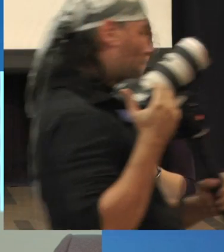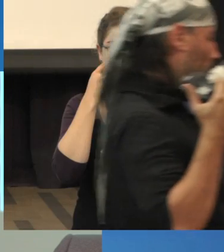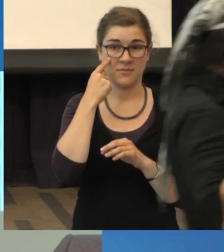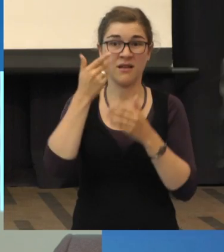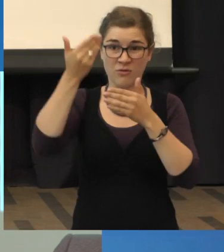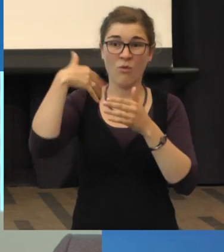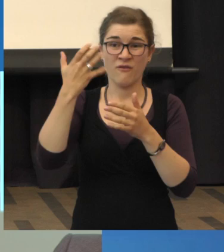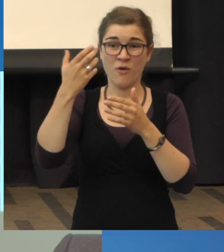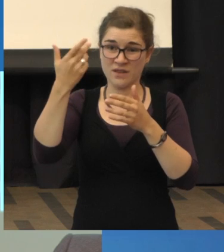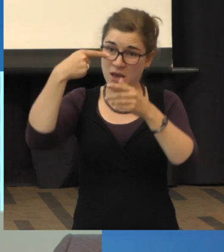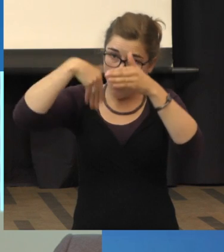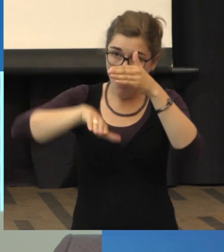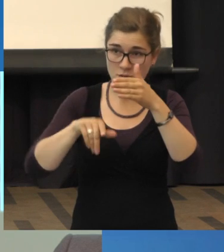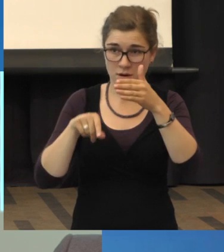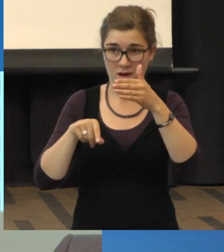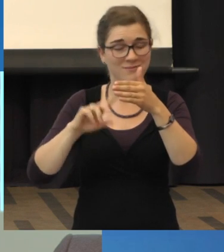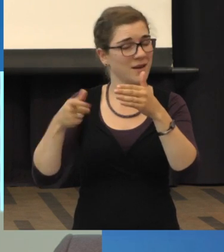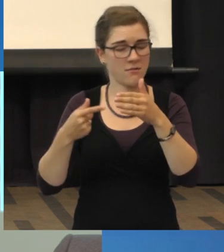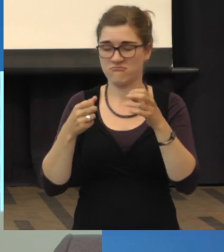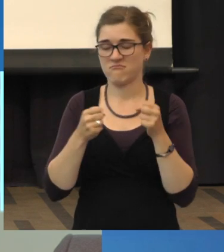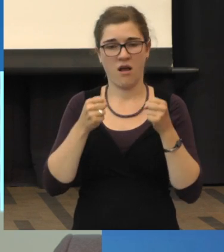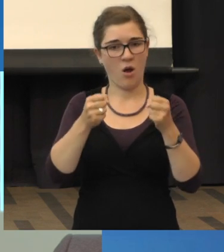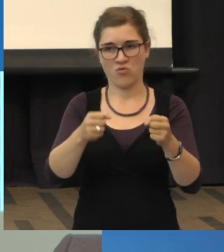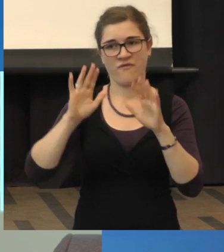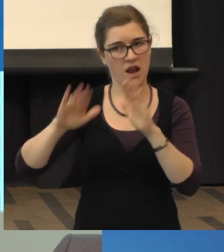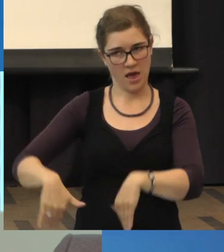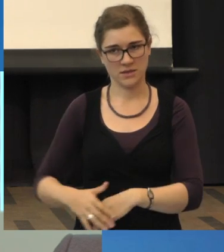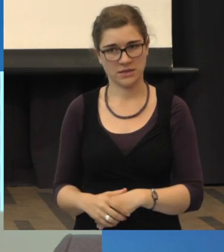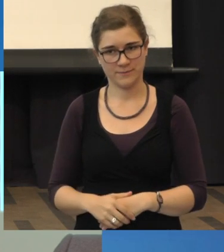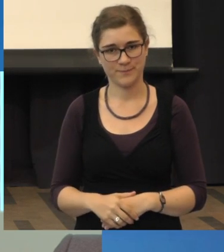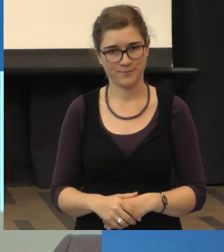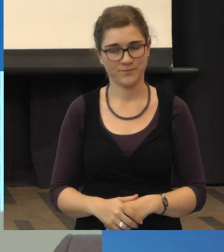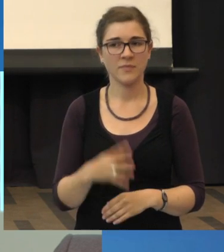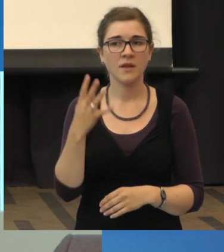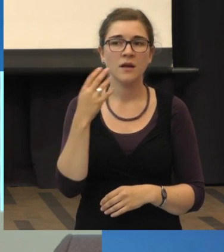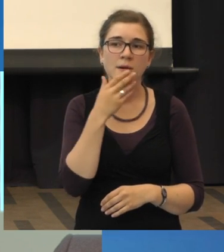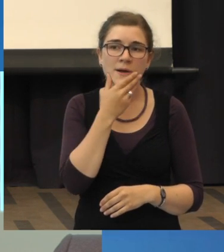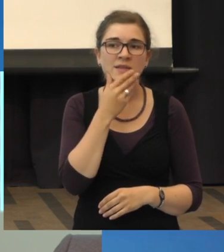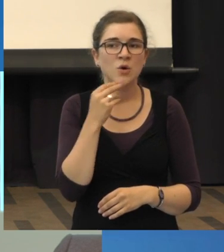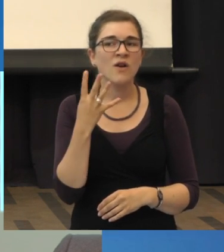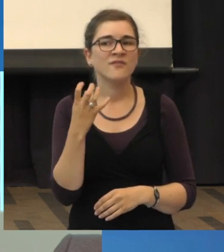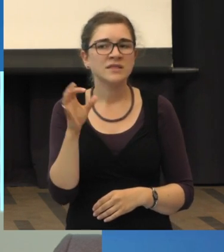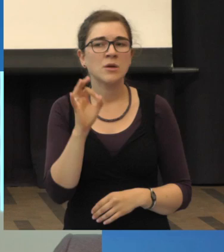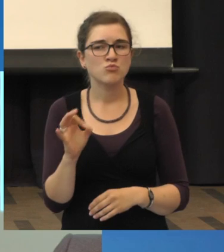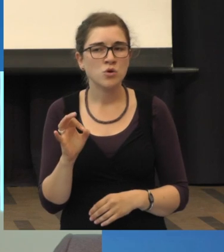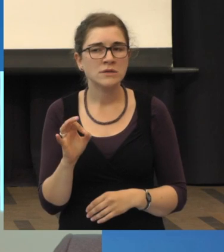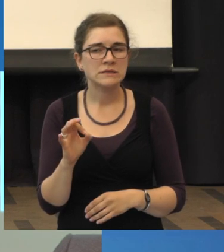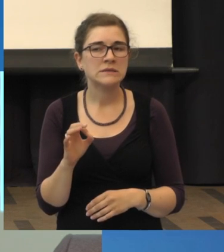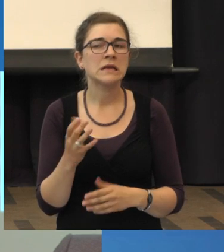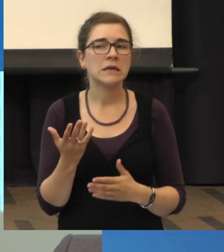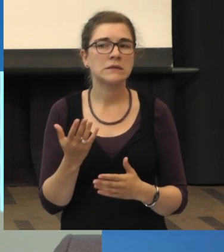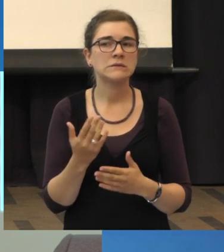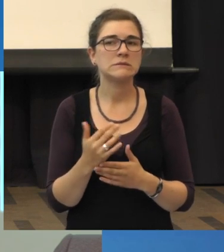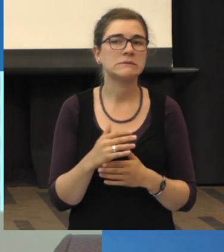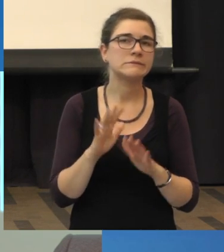unterschritten werden, sollte man es lassen. 40 Prozent kann man vielleicht noch diskutieren, aber 30 kann man auf keinen Fall mehr